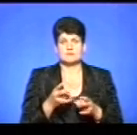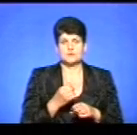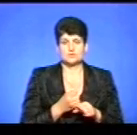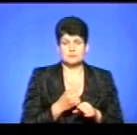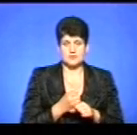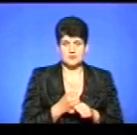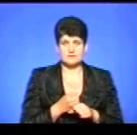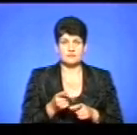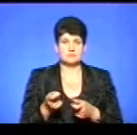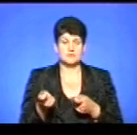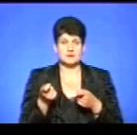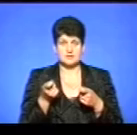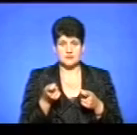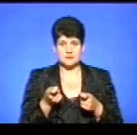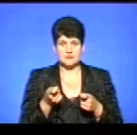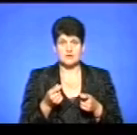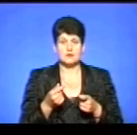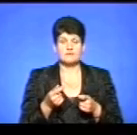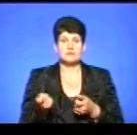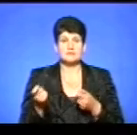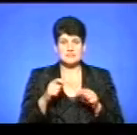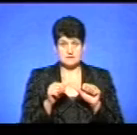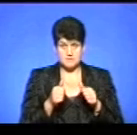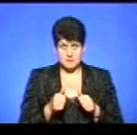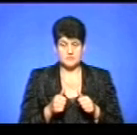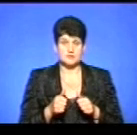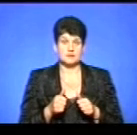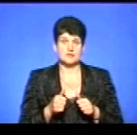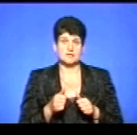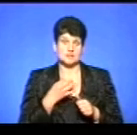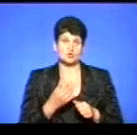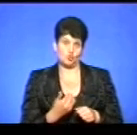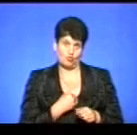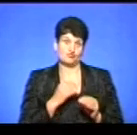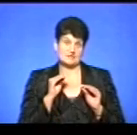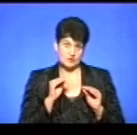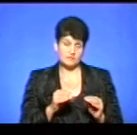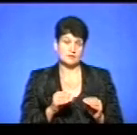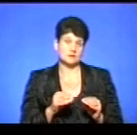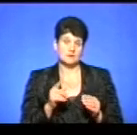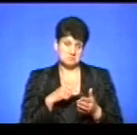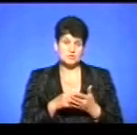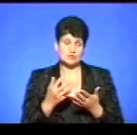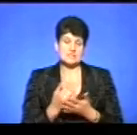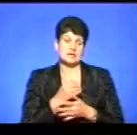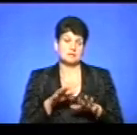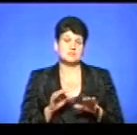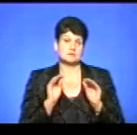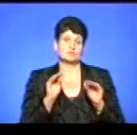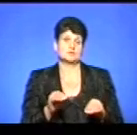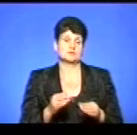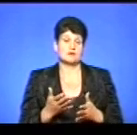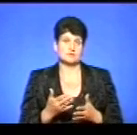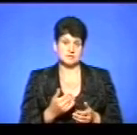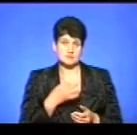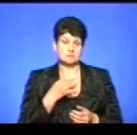автор петиції приносив пам'ятник йоді, і скаже «я хочу встановити», то місто, звичайно, знайде місце для його встановлення. Чому це не може бути якийсь дитячий майдан, чи прешті